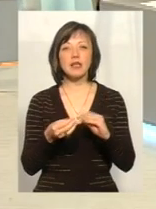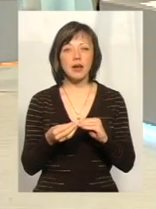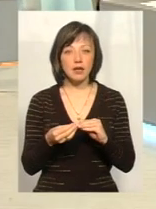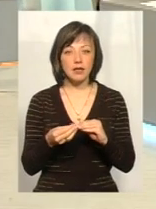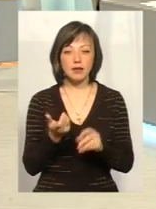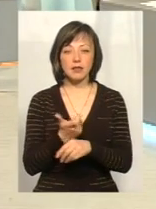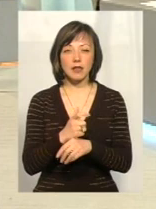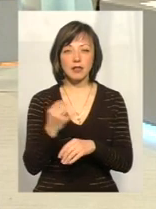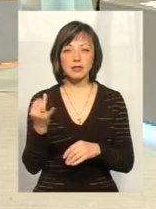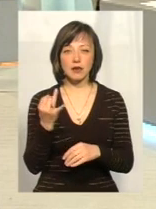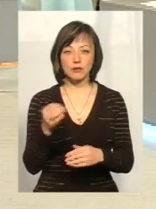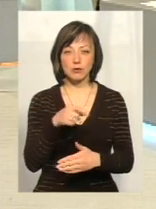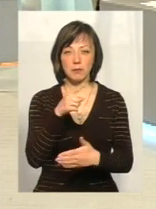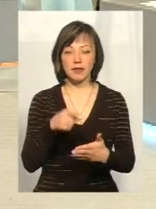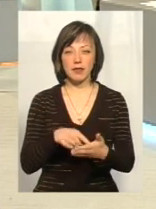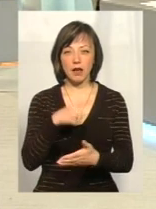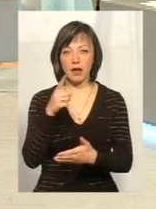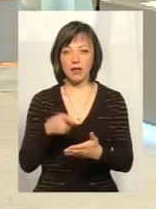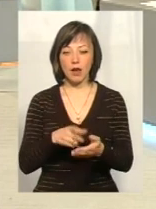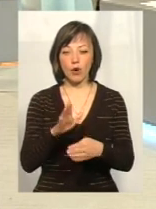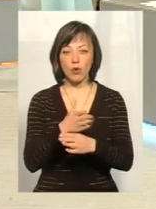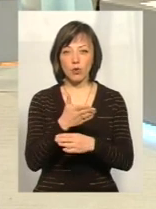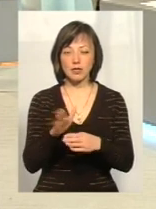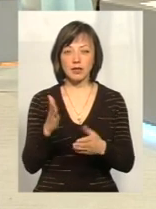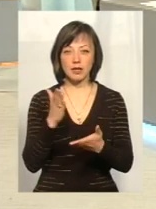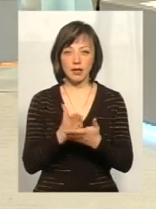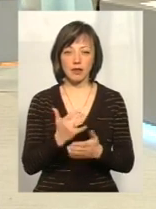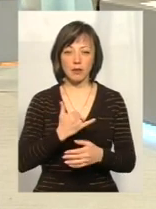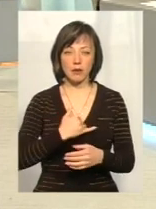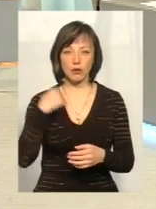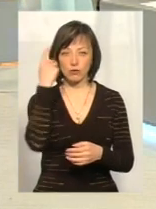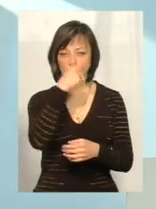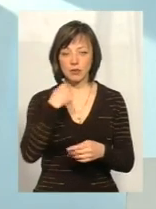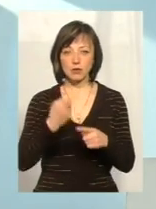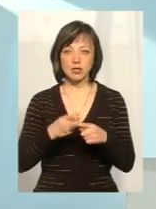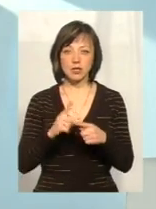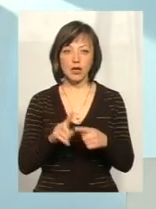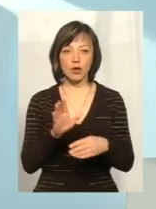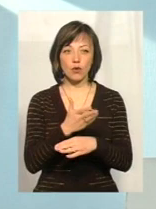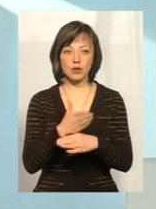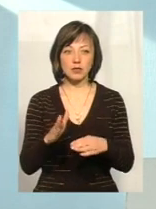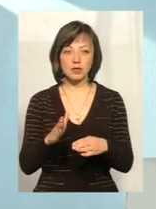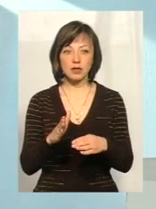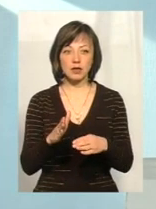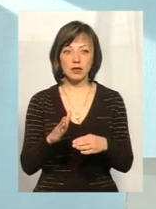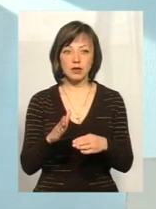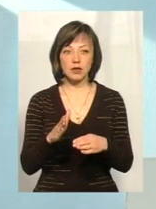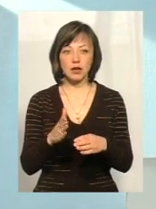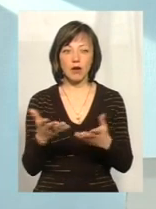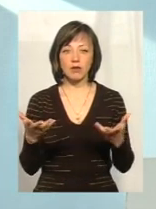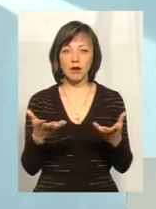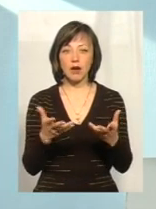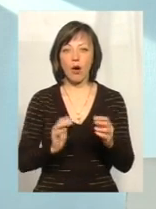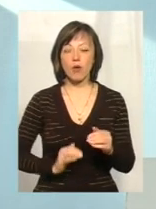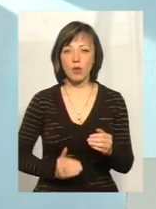Взагалі найцікавіші питання, такі от розділи, які є, для мене особисто, це розділ, де є корпоративні права.